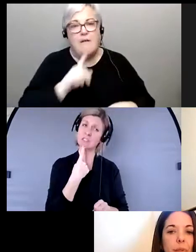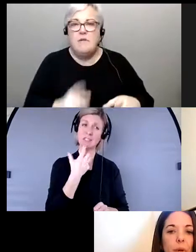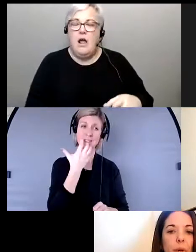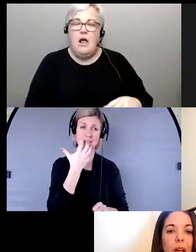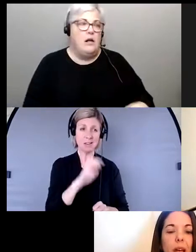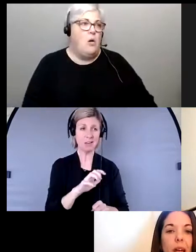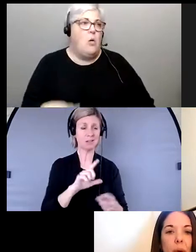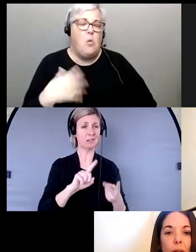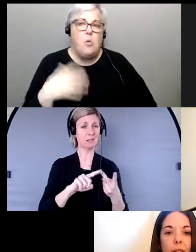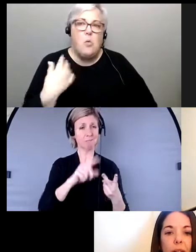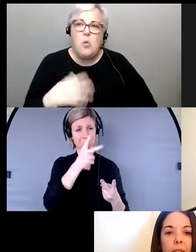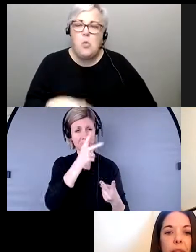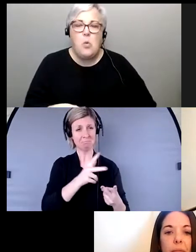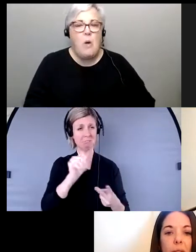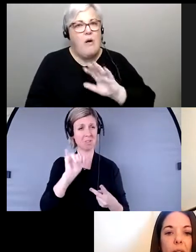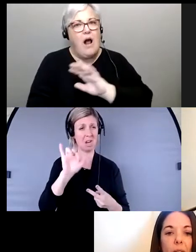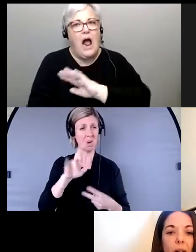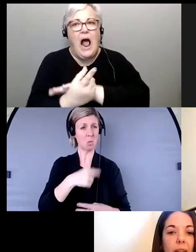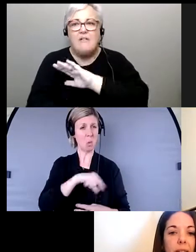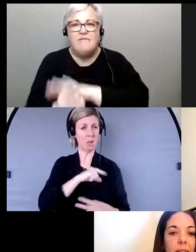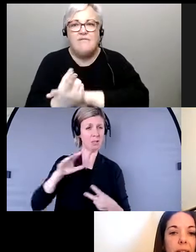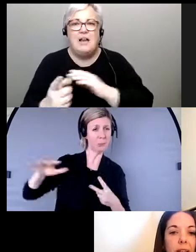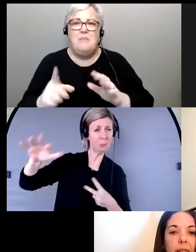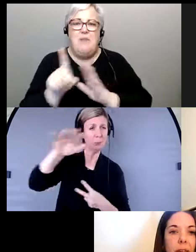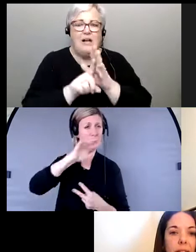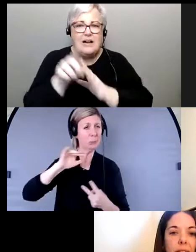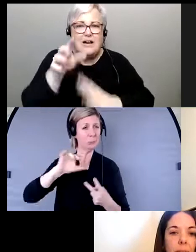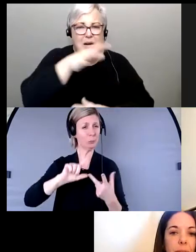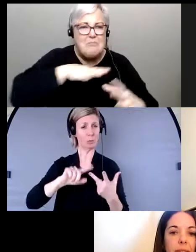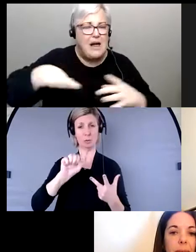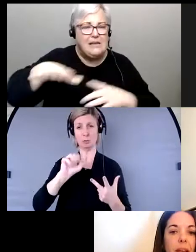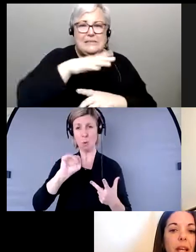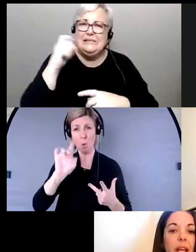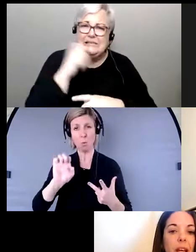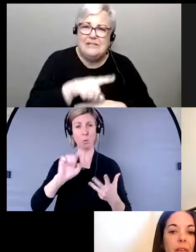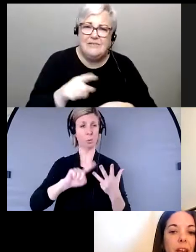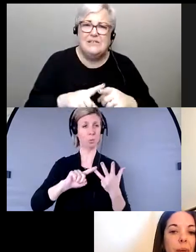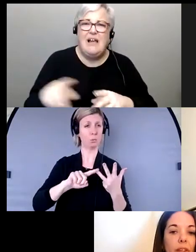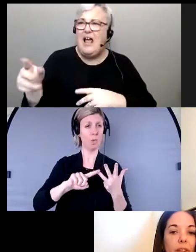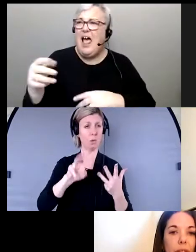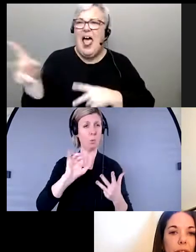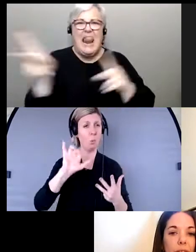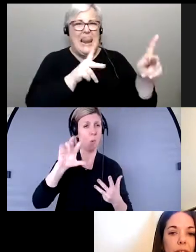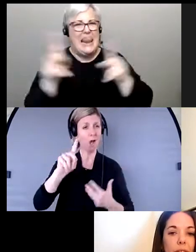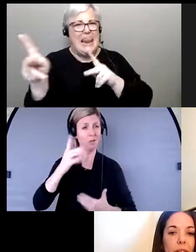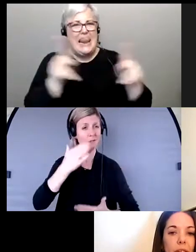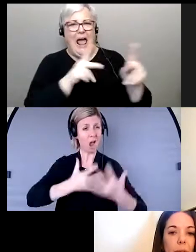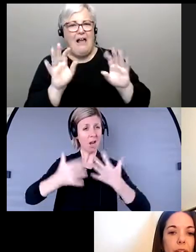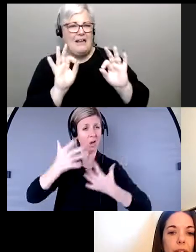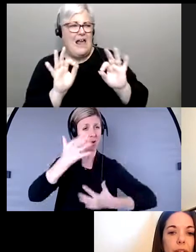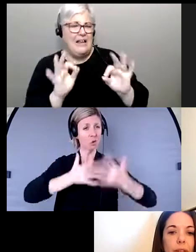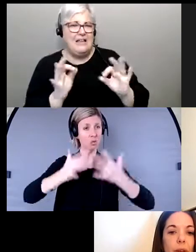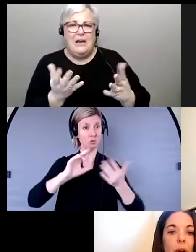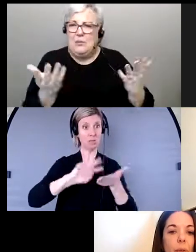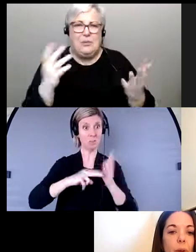événements climatiques extrêmes, la qualité de l'air, des incendies de forêt.-ce qu'avec ces